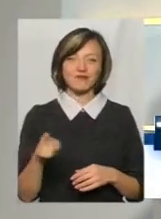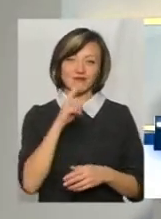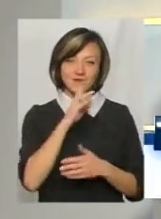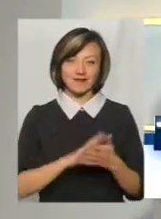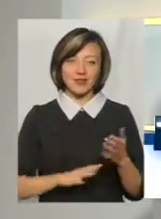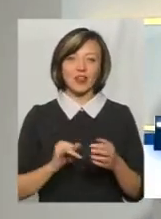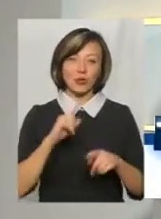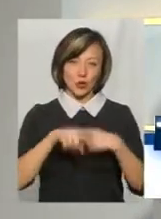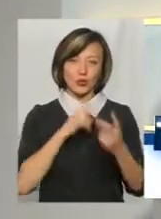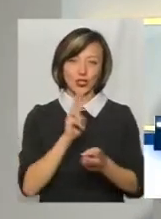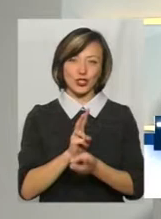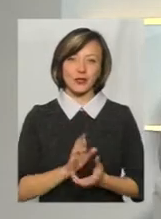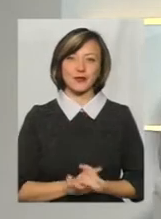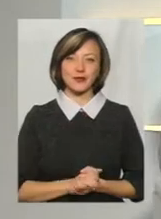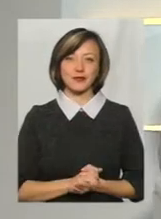Перепрошую. Ну і до зустрічі.